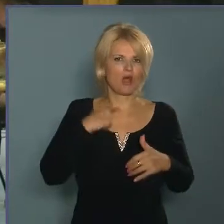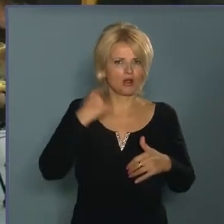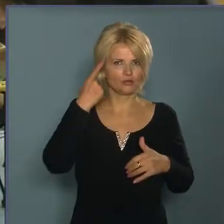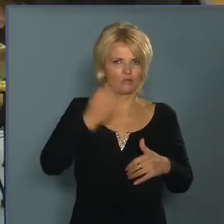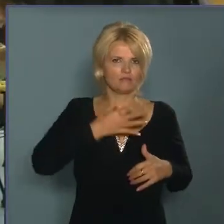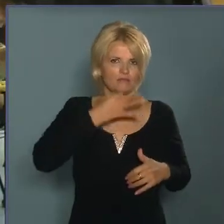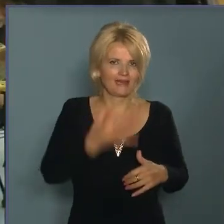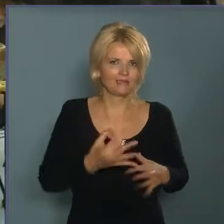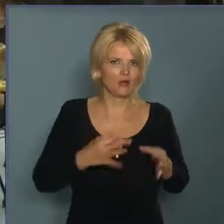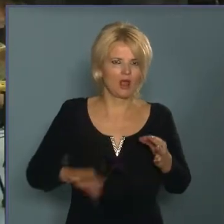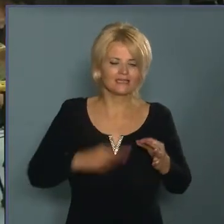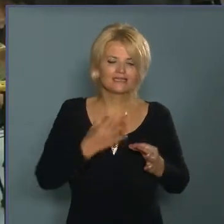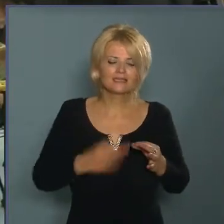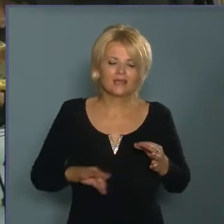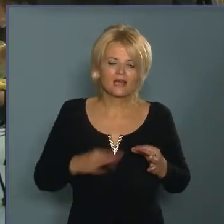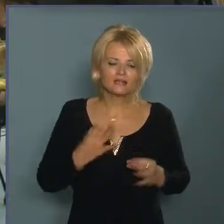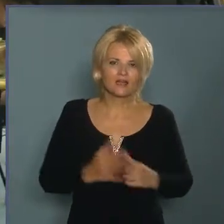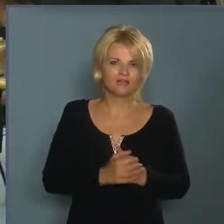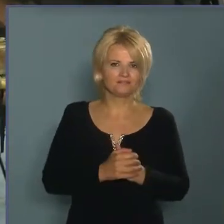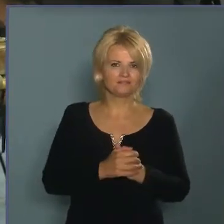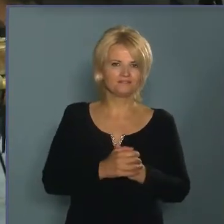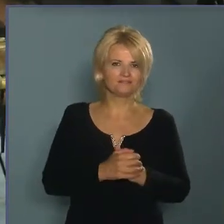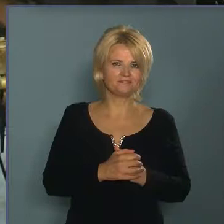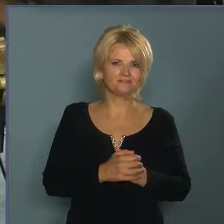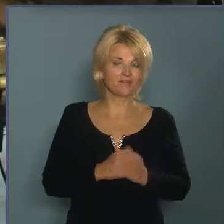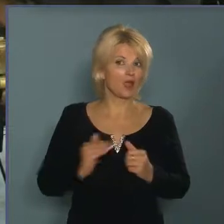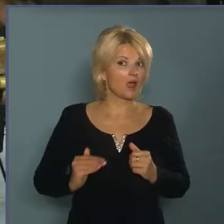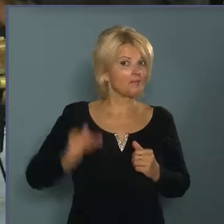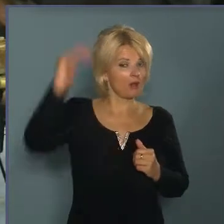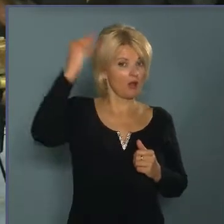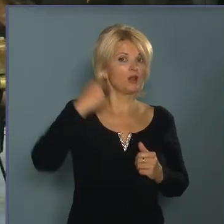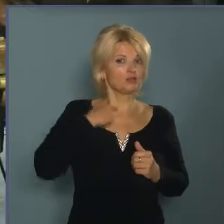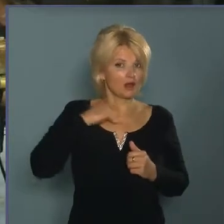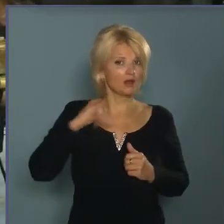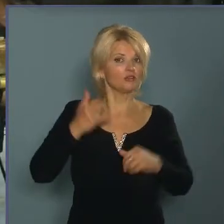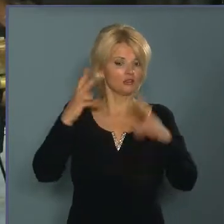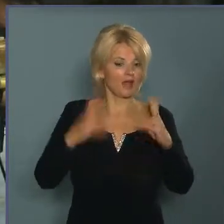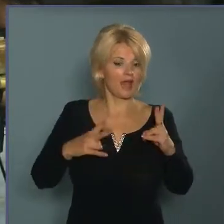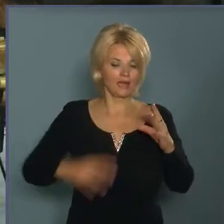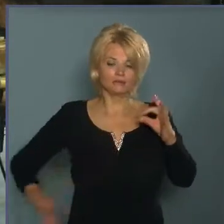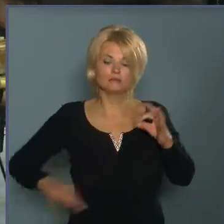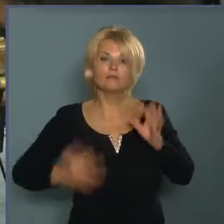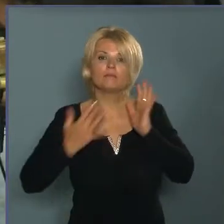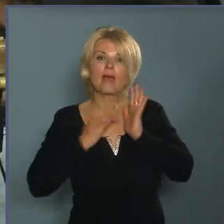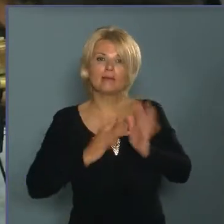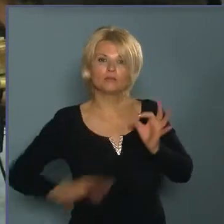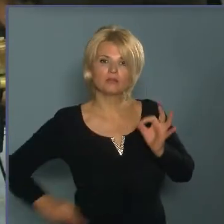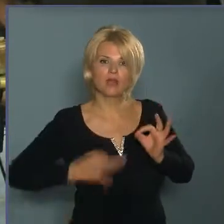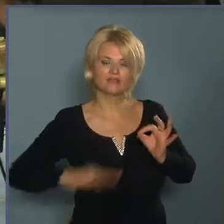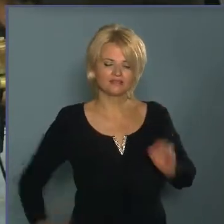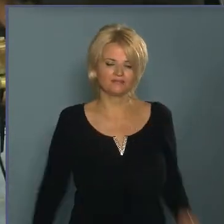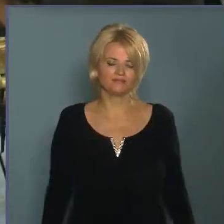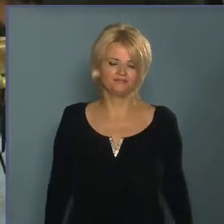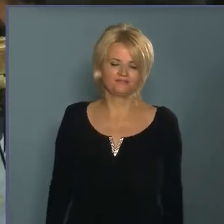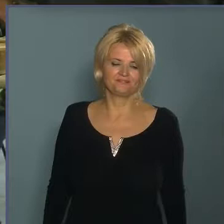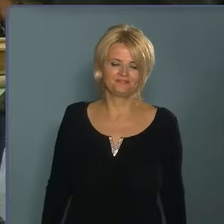megszólaltatni rajnak a zenet. Persze, magas hangokat is lehet megszólaltatni. A bőgőn megmutatok nektek egy ilyet.